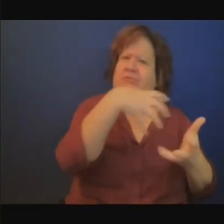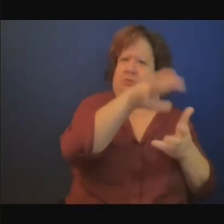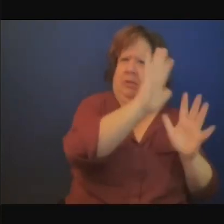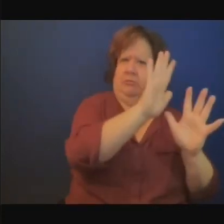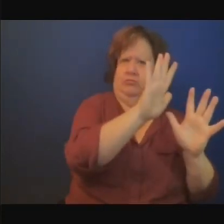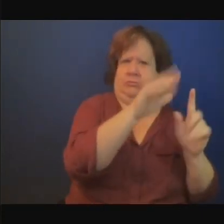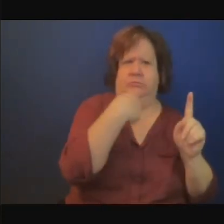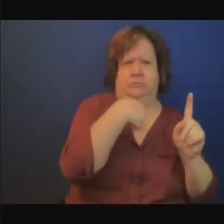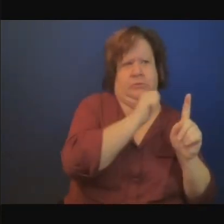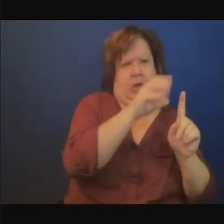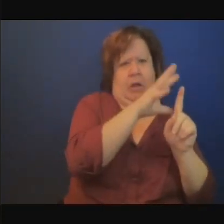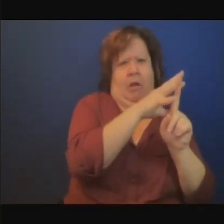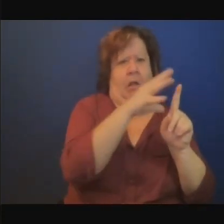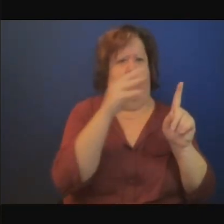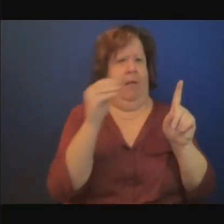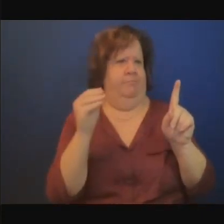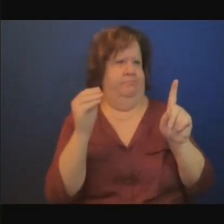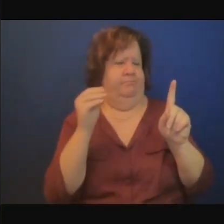des pertes,